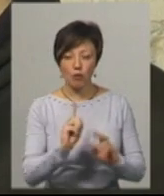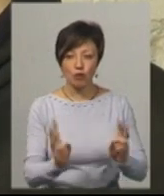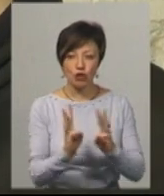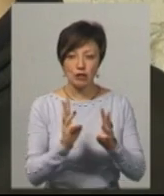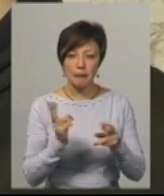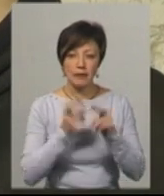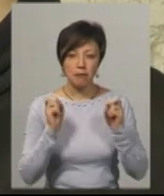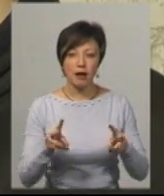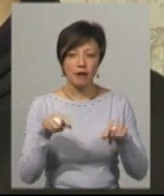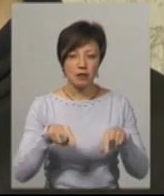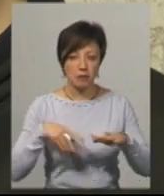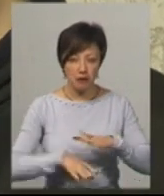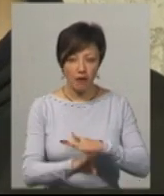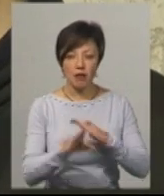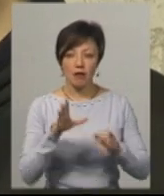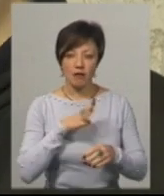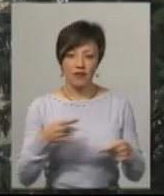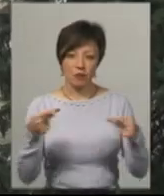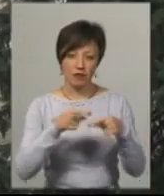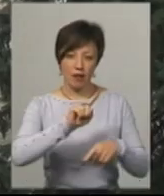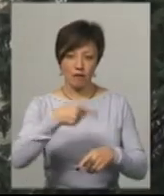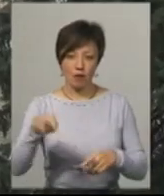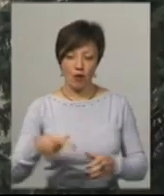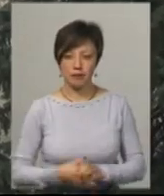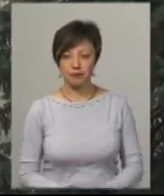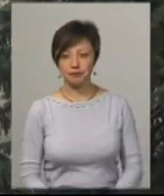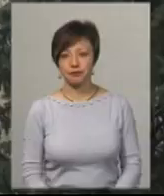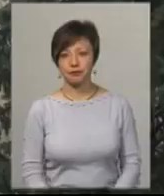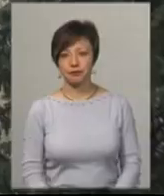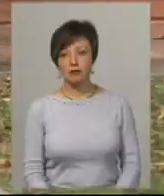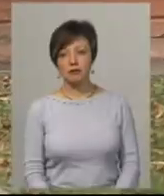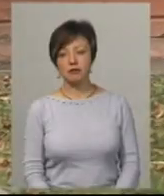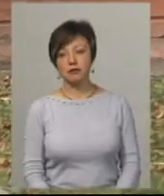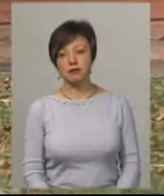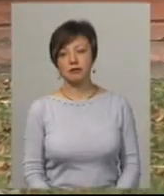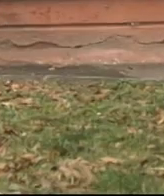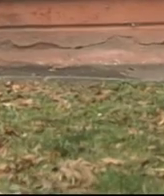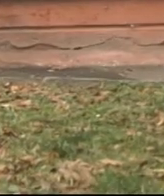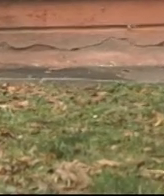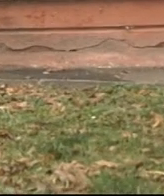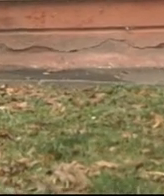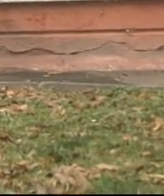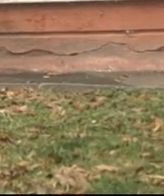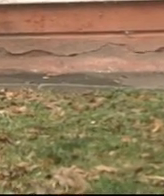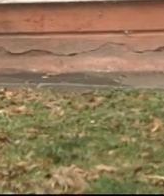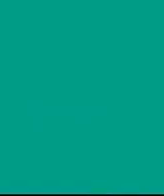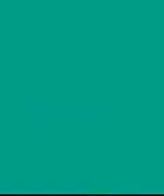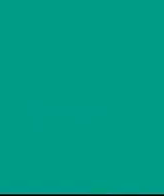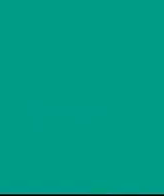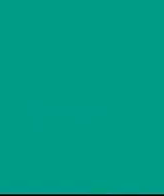безпека в даних підвалах відповідала вимогу. Леся Боровець, Михайло Жила, Іван Мовчан. Новини на Суспільному. Хмельницький.